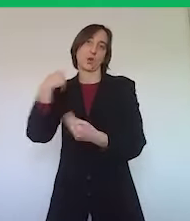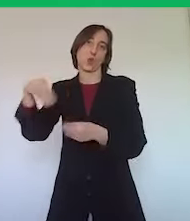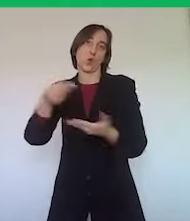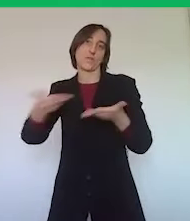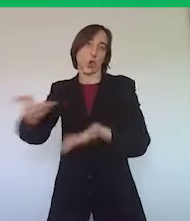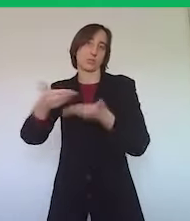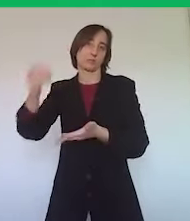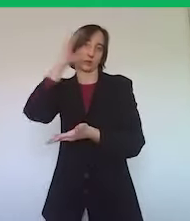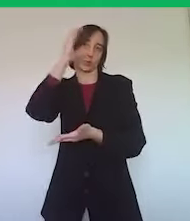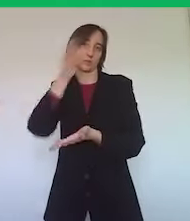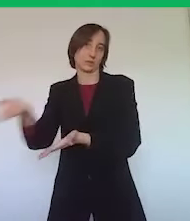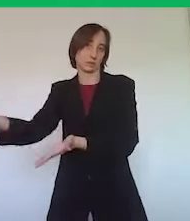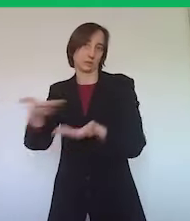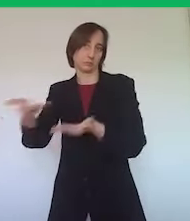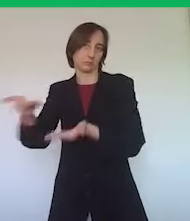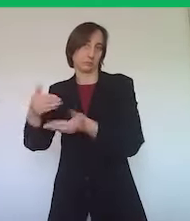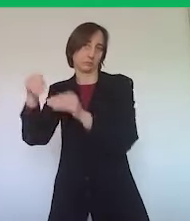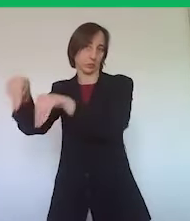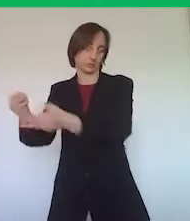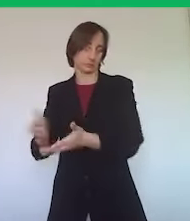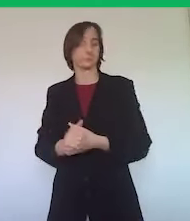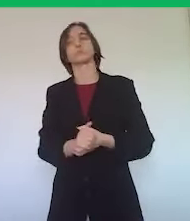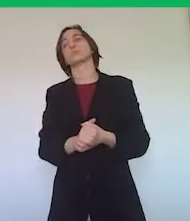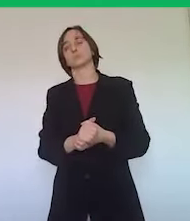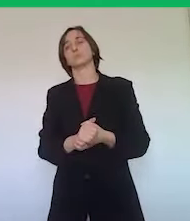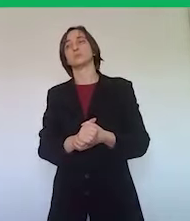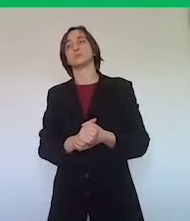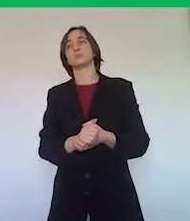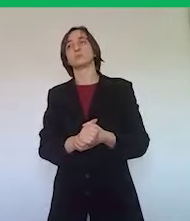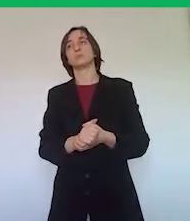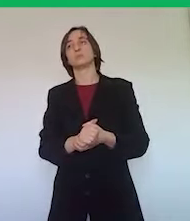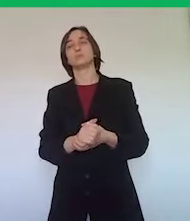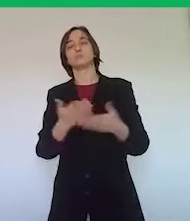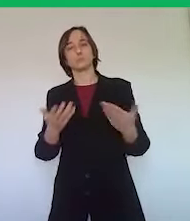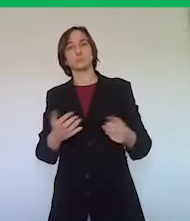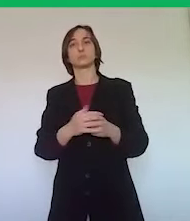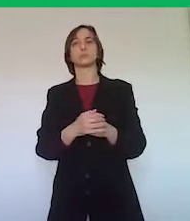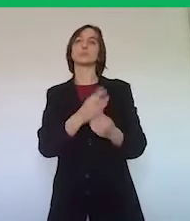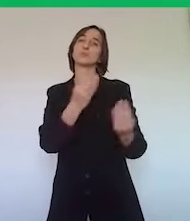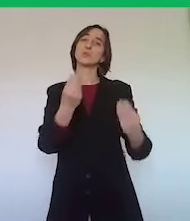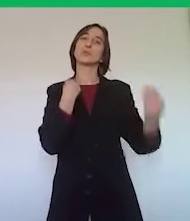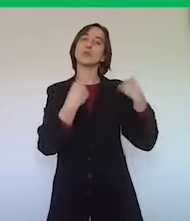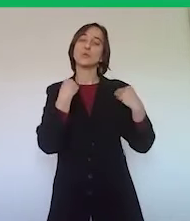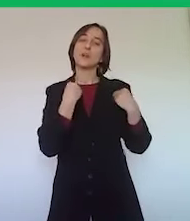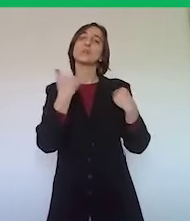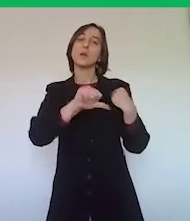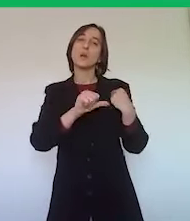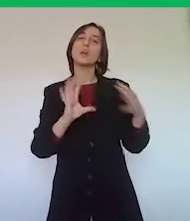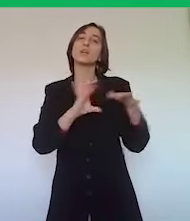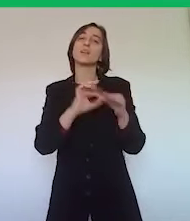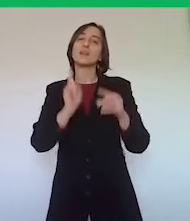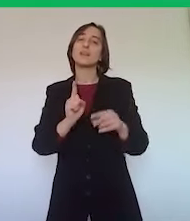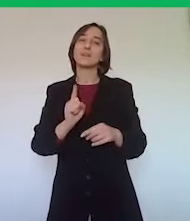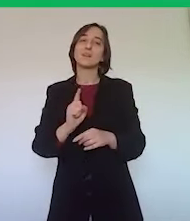'ospitalità ad accogliere i turisti. Mi sono state fatte anche molte domande in merito ai bed and